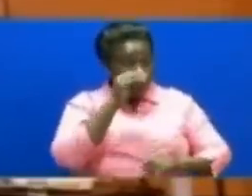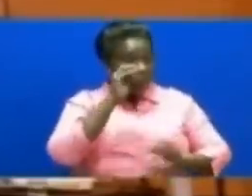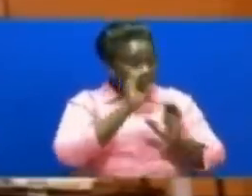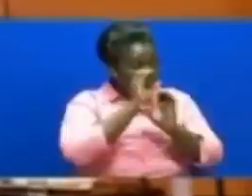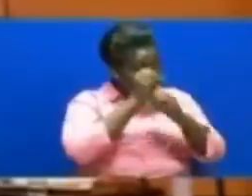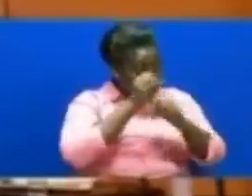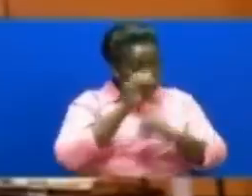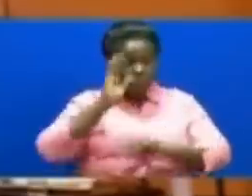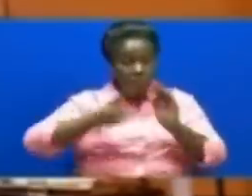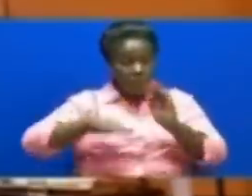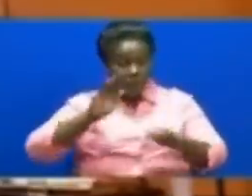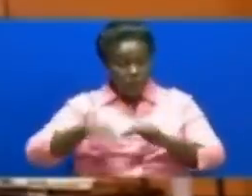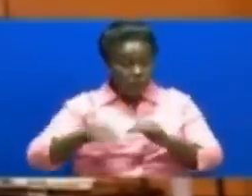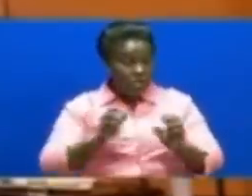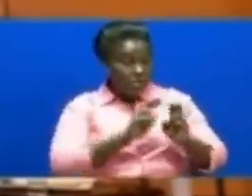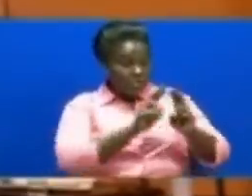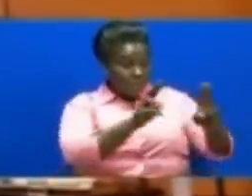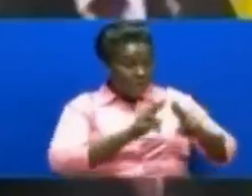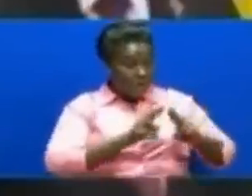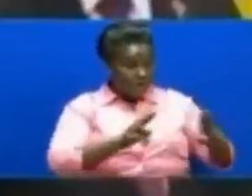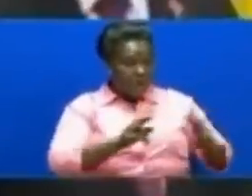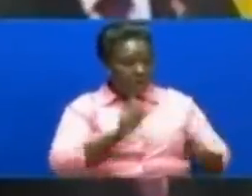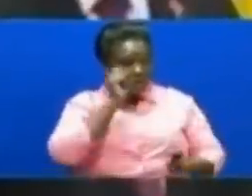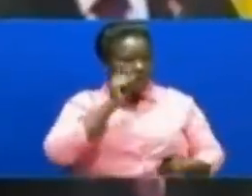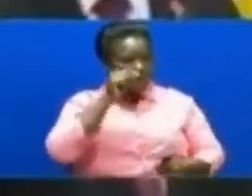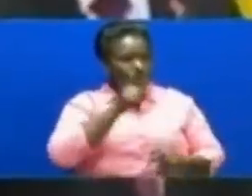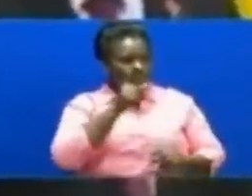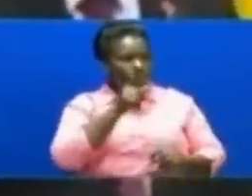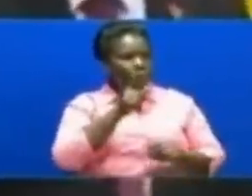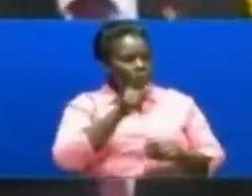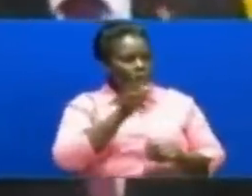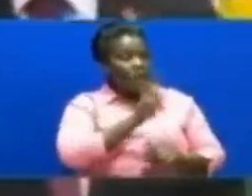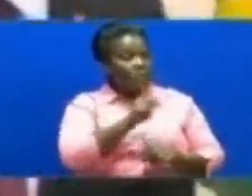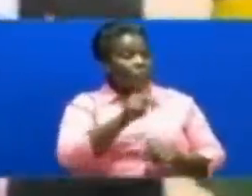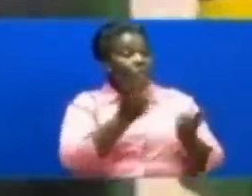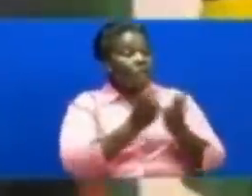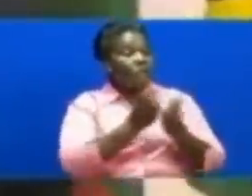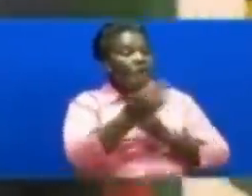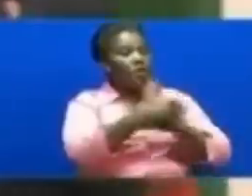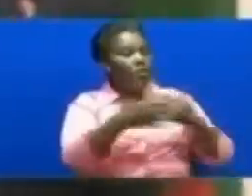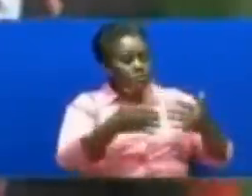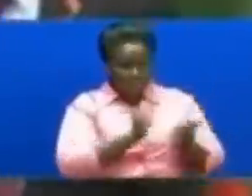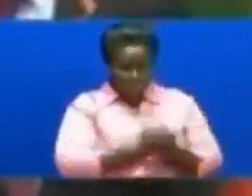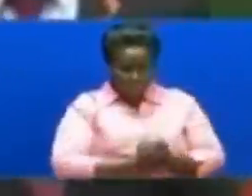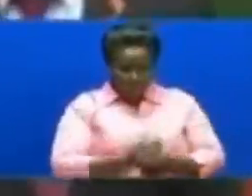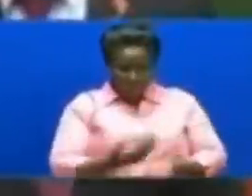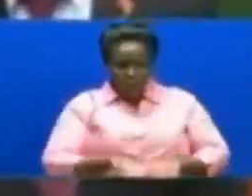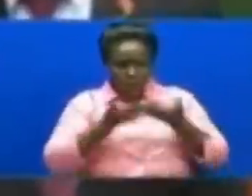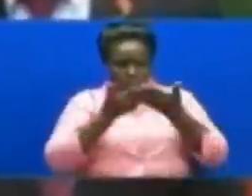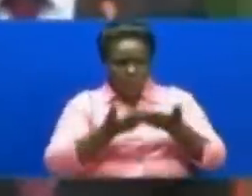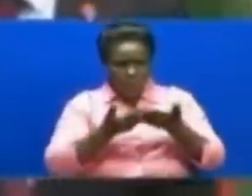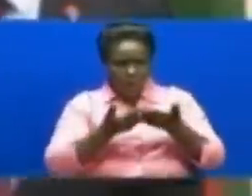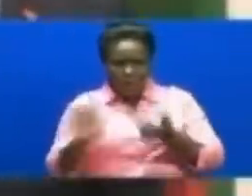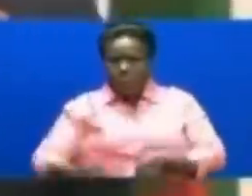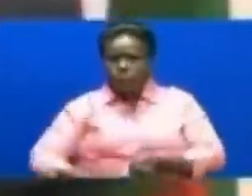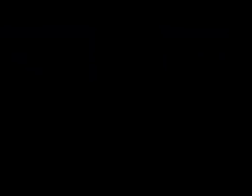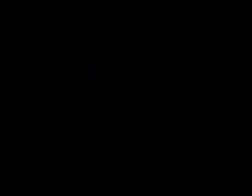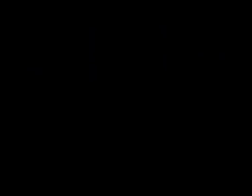Limikitambuwa kiswahili kama luga itaka usaidia kukuza utengamano barani Afrika